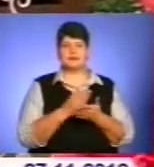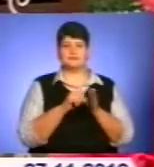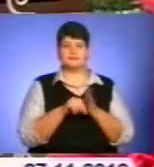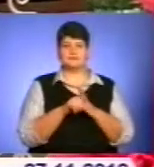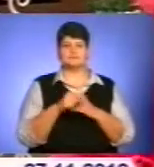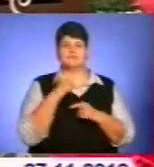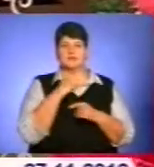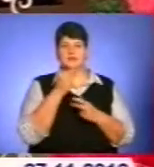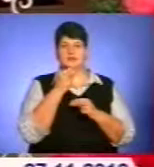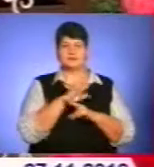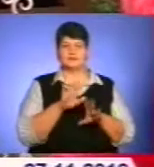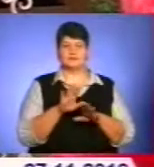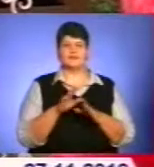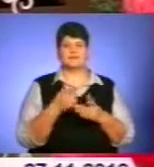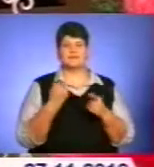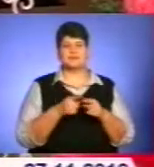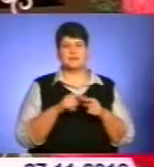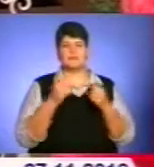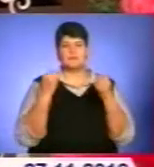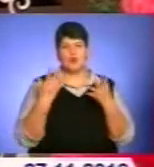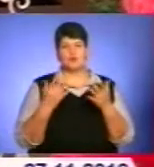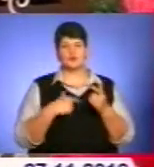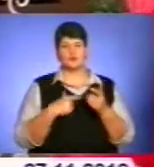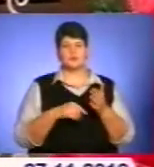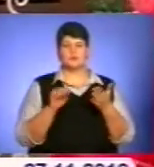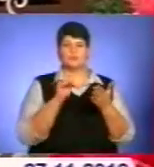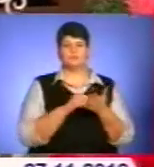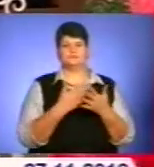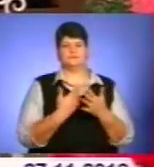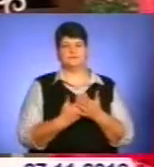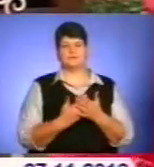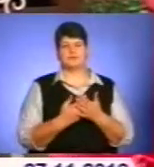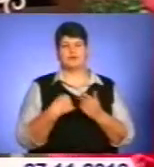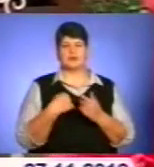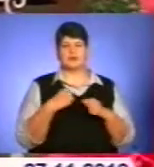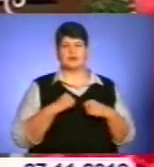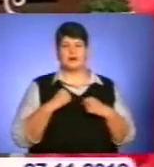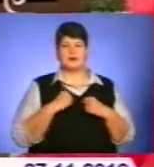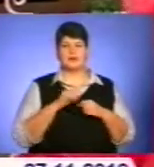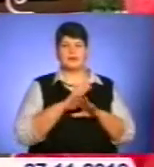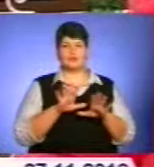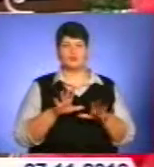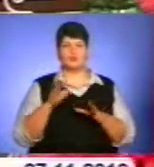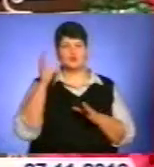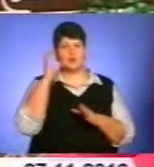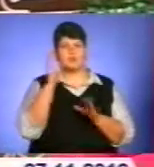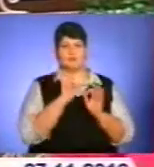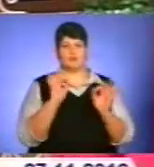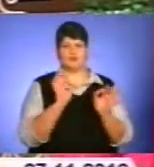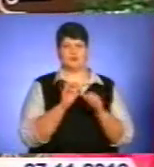Я стараюся собі просто кожного посту щось таке постановити. Цього разу я постараюсь не слухати музики, тому що